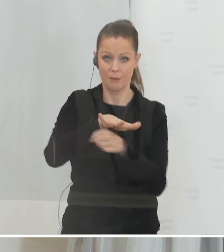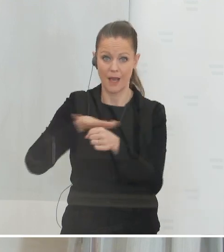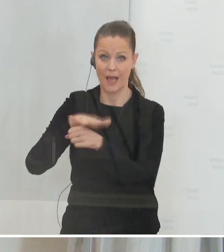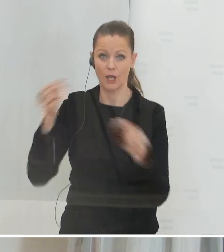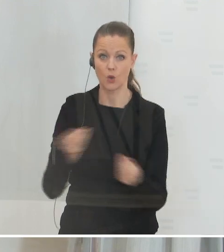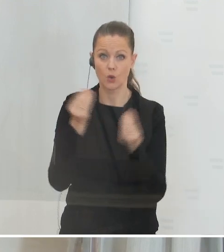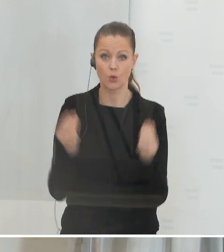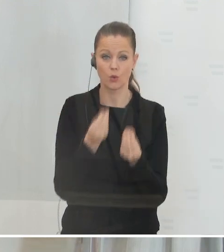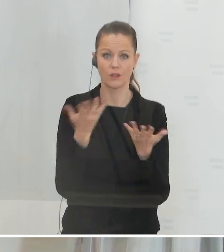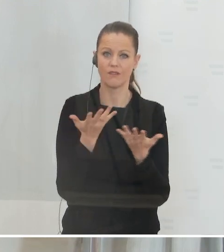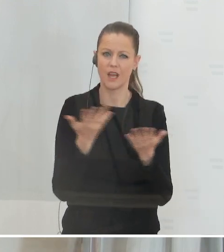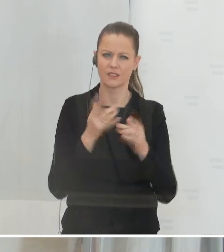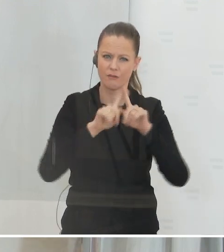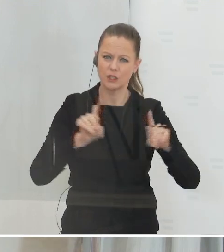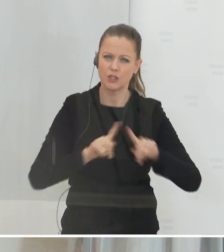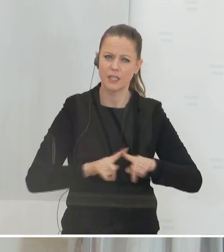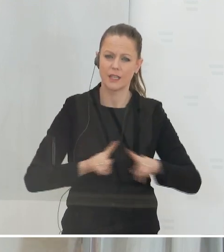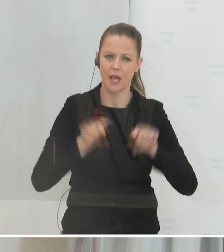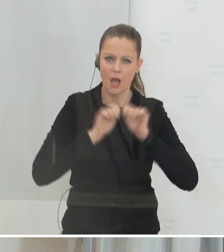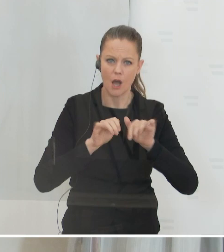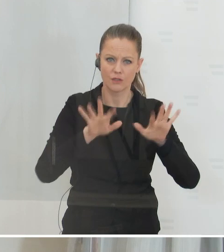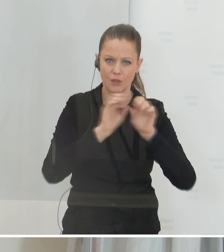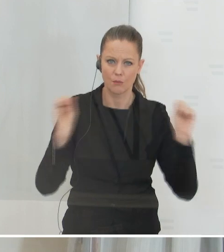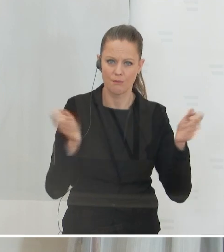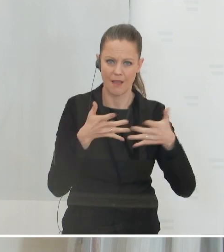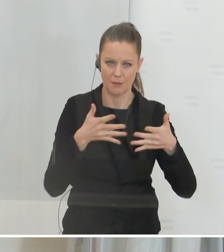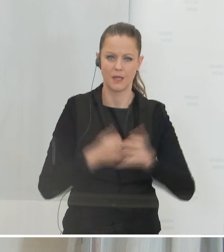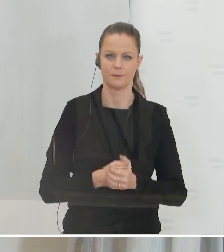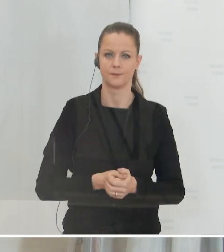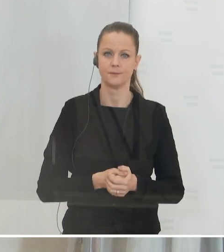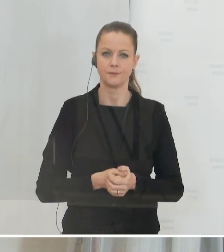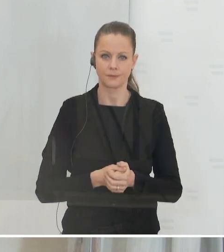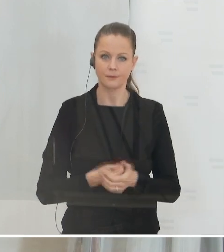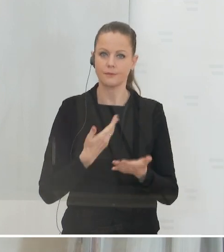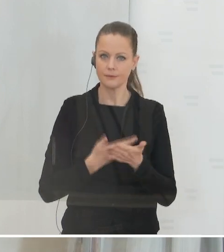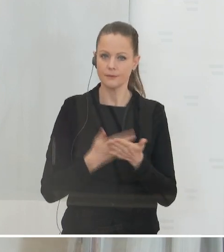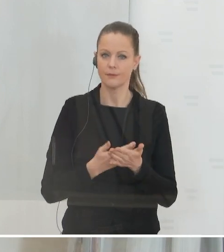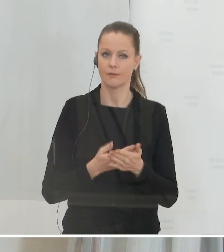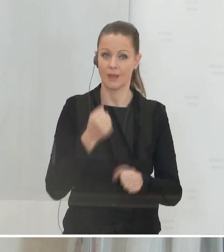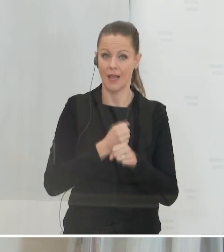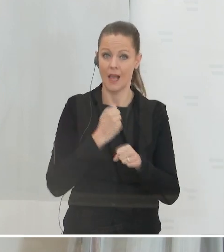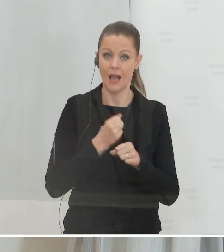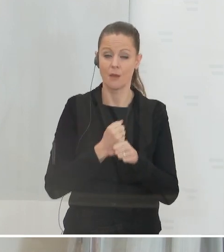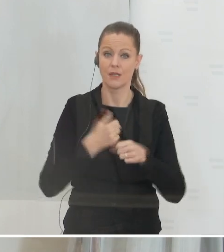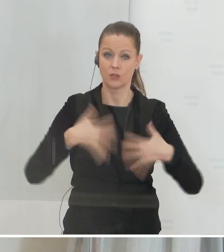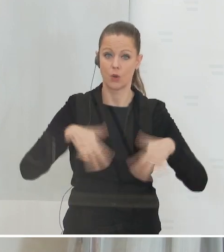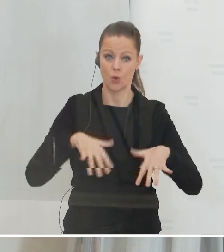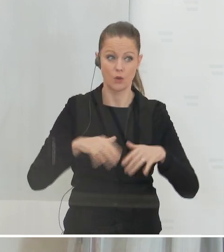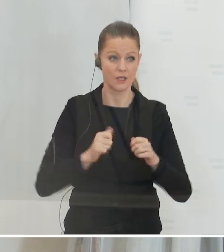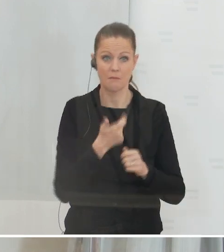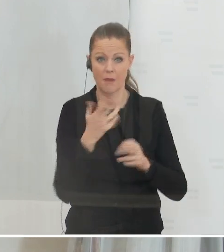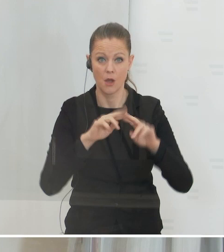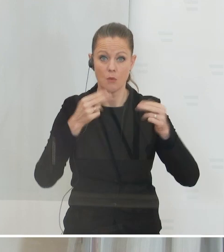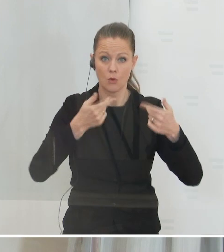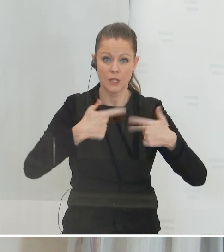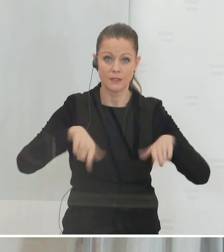verschiedenen Auswirkungen der Pandemie. Und das hat dazu geführt, dass die Arbeitslosigkeit in Bundesländern unter vier Prozent gesunken